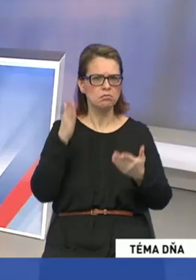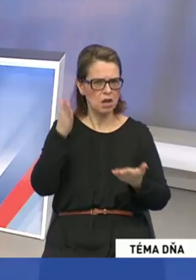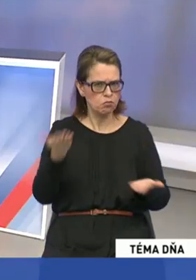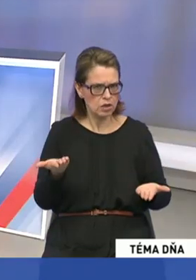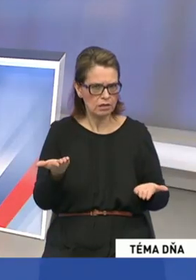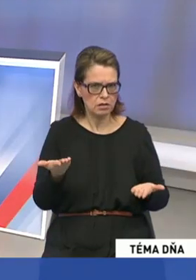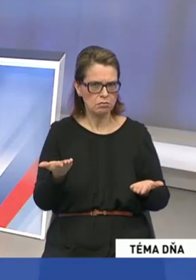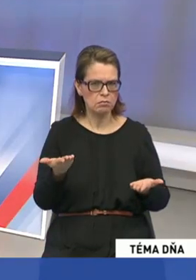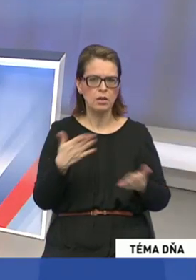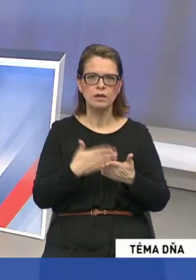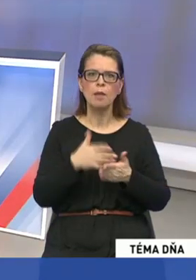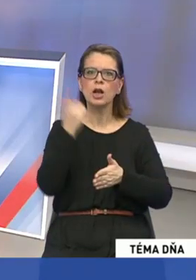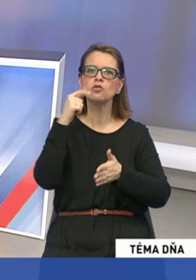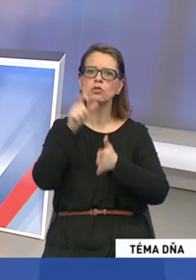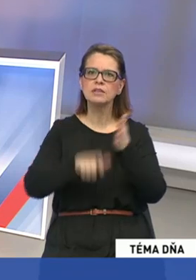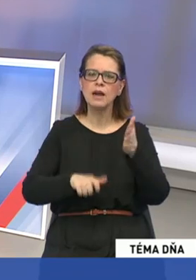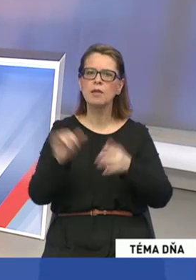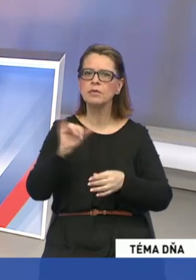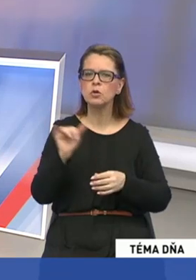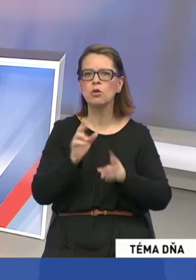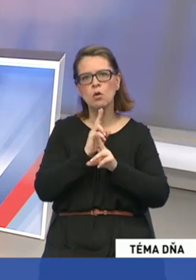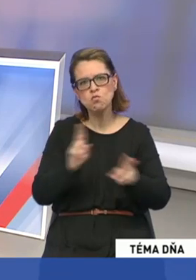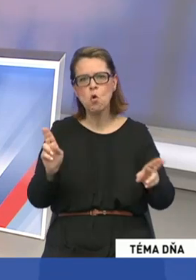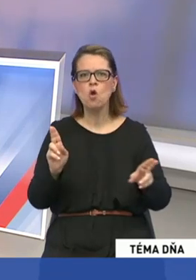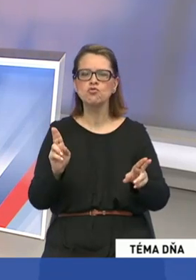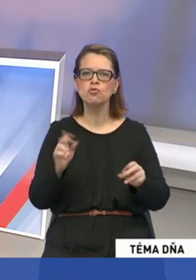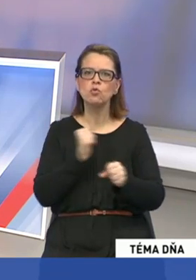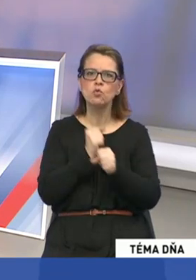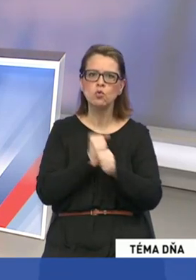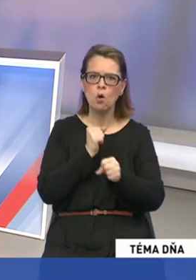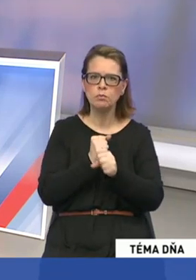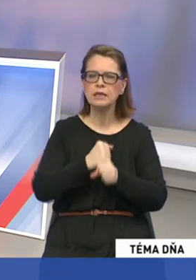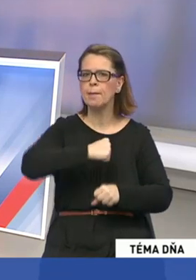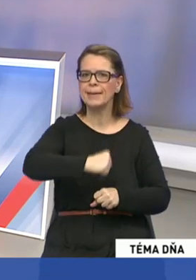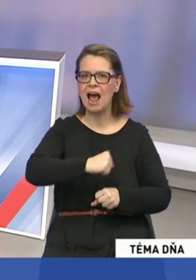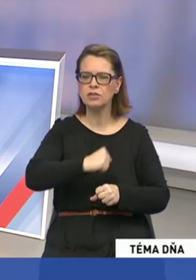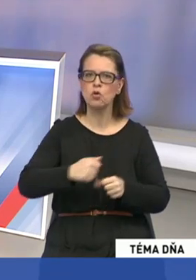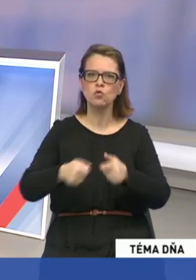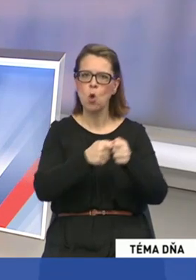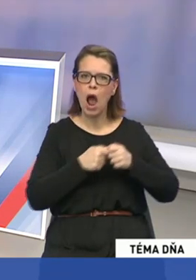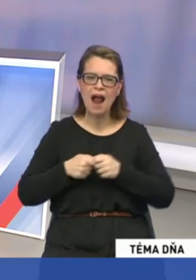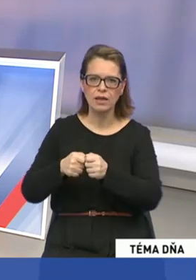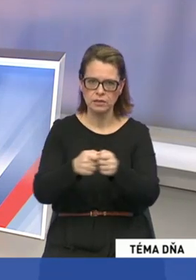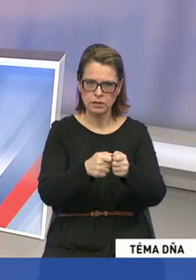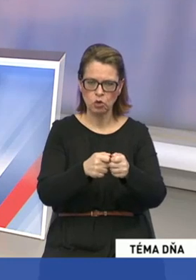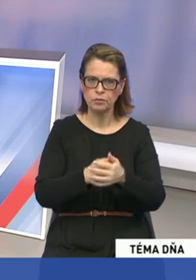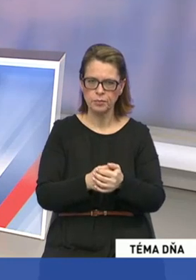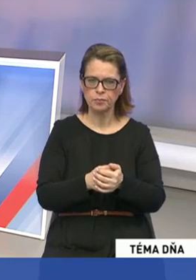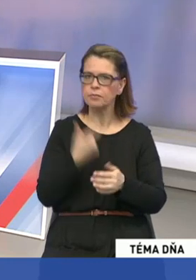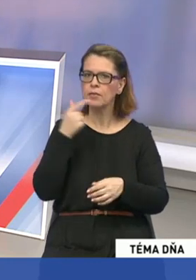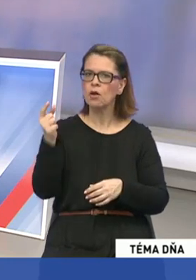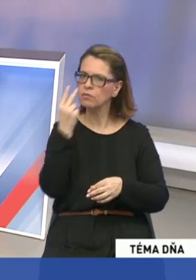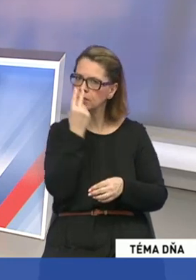Myslím teda s stranami, ktoré perspektívne môžu vytvoriť pravicovú koalíciu. Ako sa pozeráte